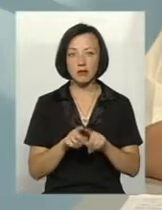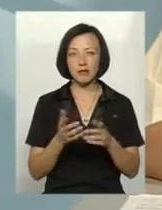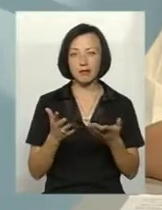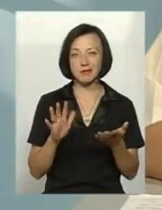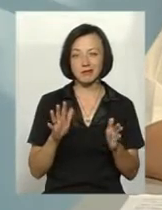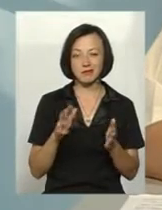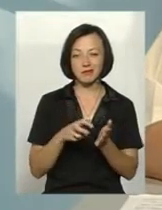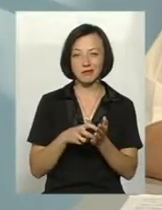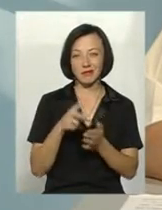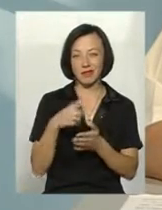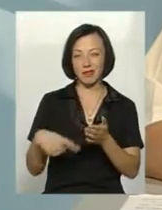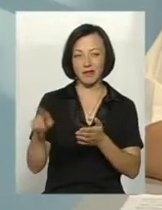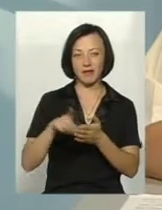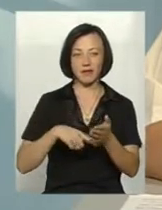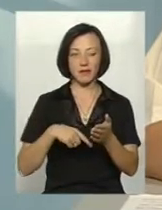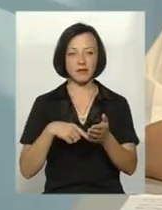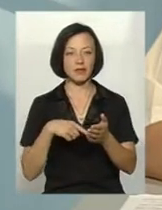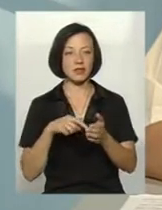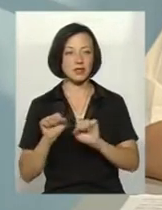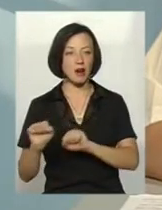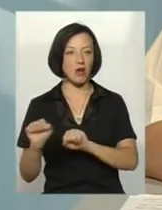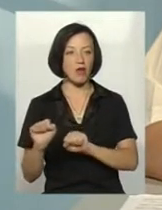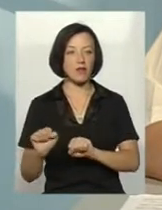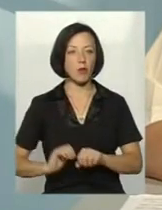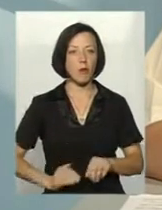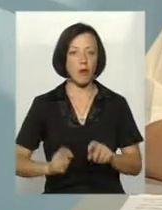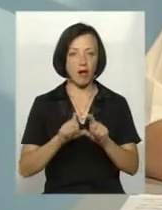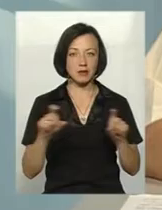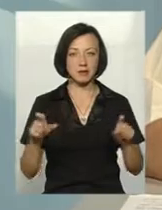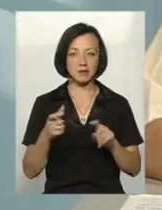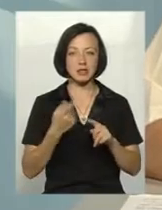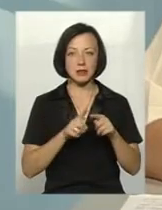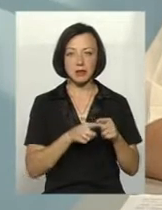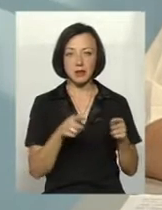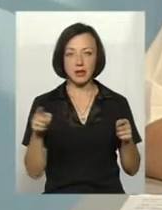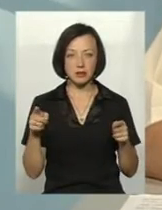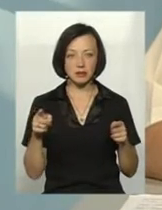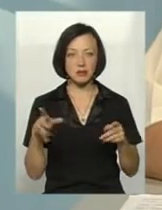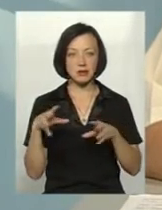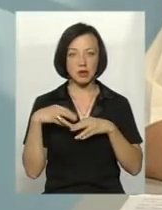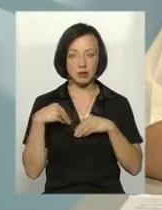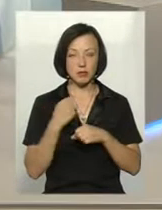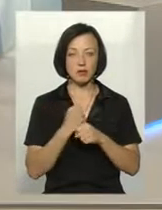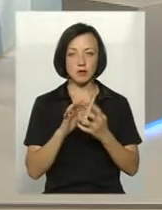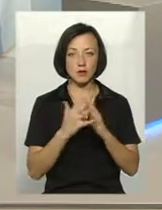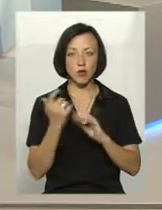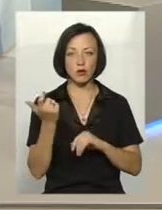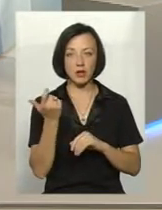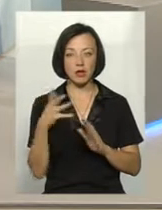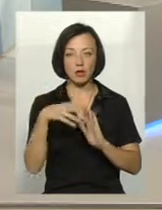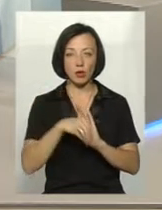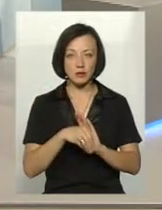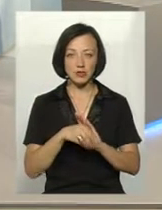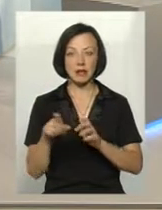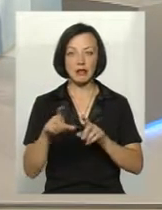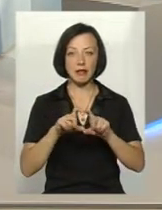господарств страховим компаніям. Бо все-таки за цей період ми давно працюємо з Ванською Славною в сільському господарстві, в тому числі в